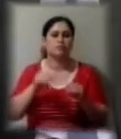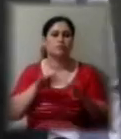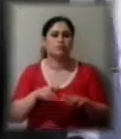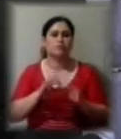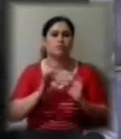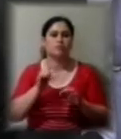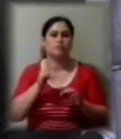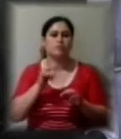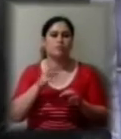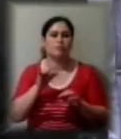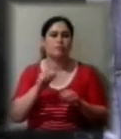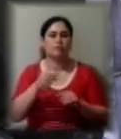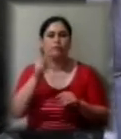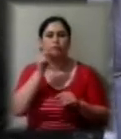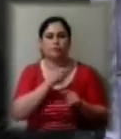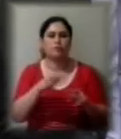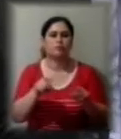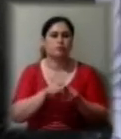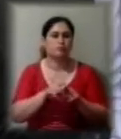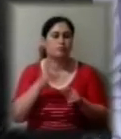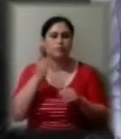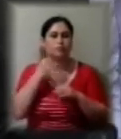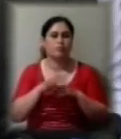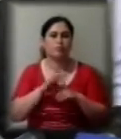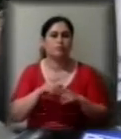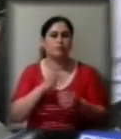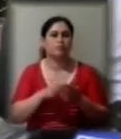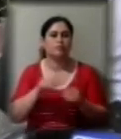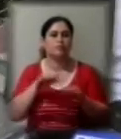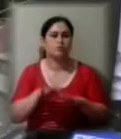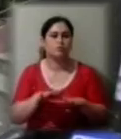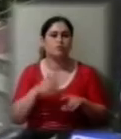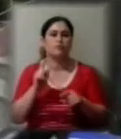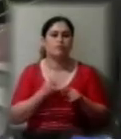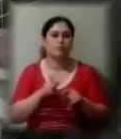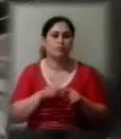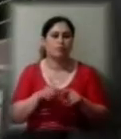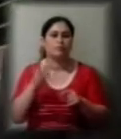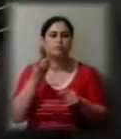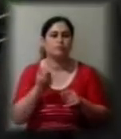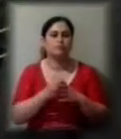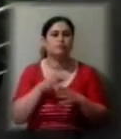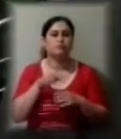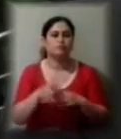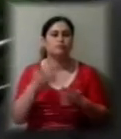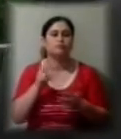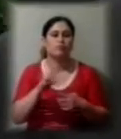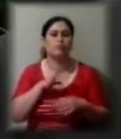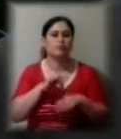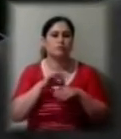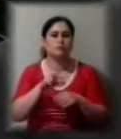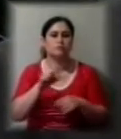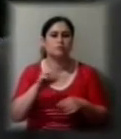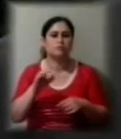Обвинувачення теж не зрозуміло вказане рішення. Тому ще до того, як була внесена застава, вже